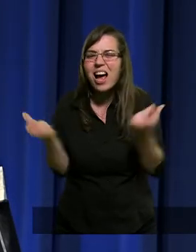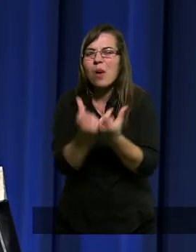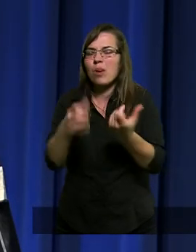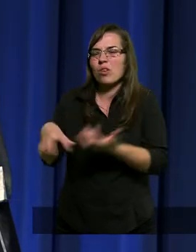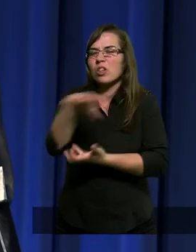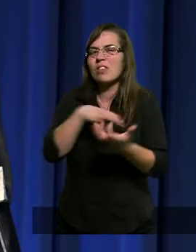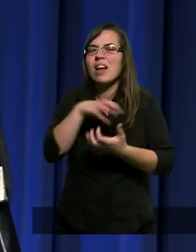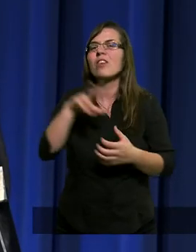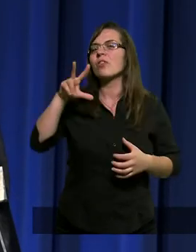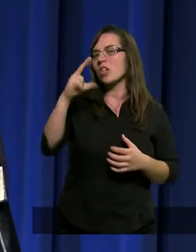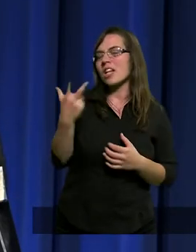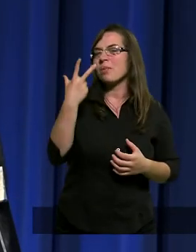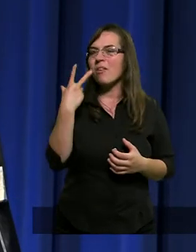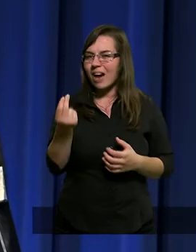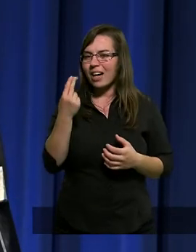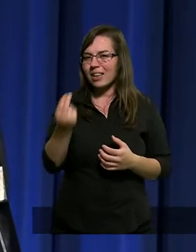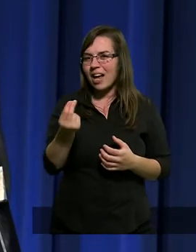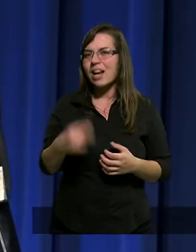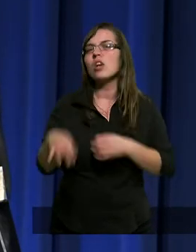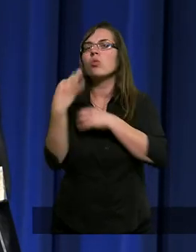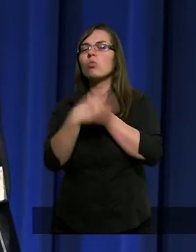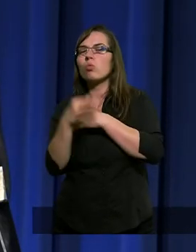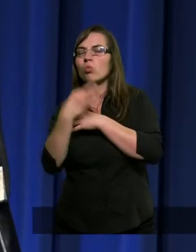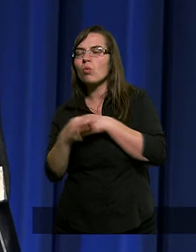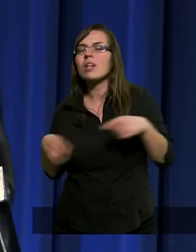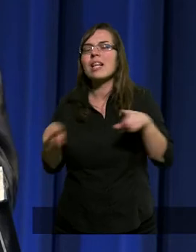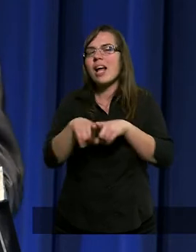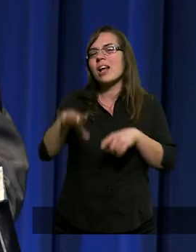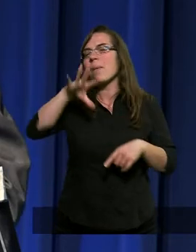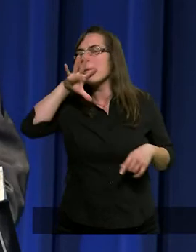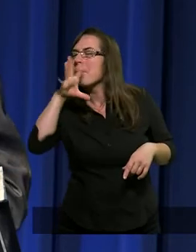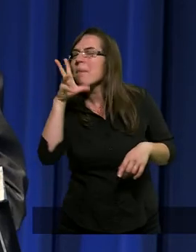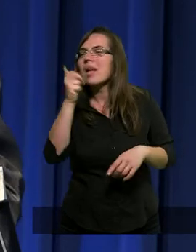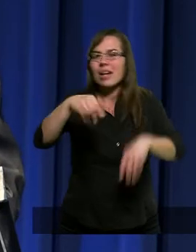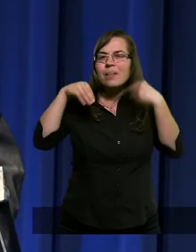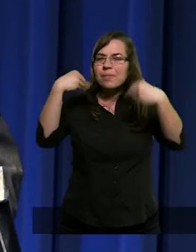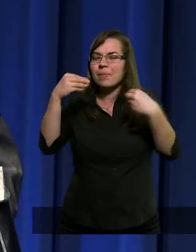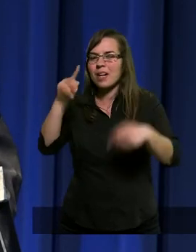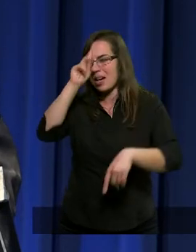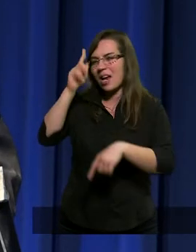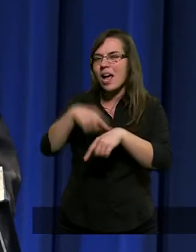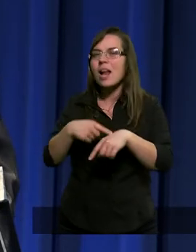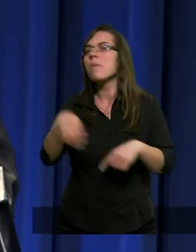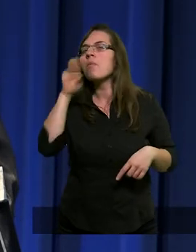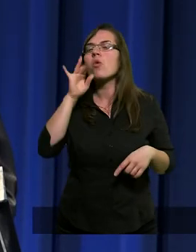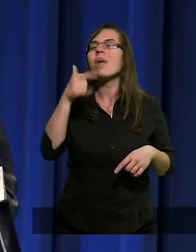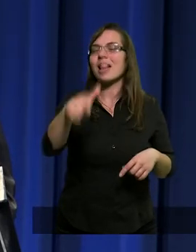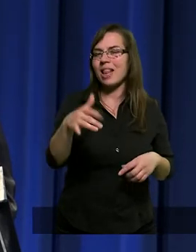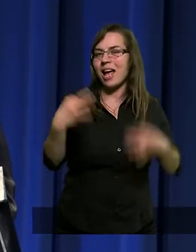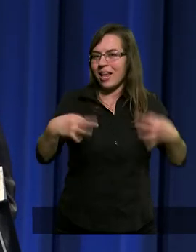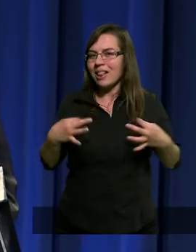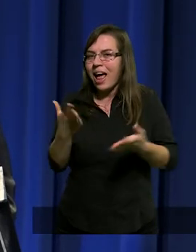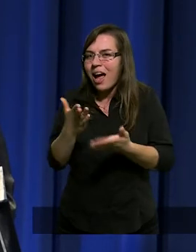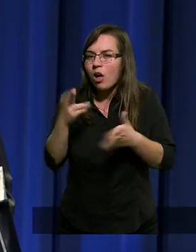W zeszłym kwartale studiowaliśmy też piękne lekcje, podobnie jak te, które